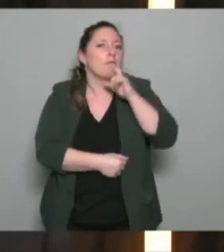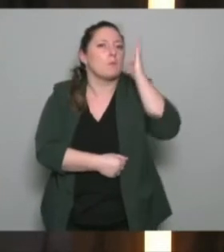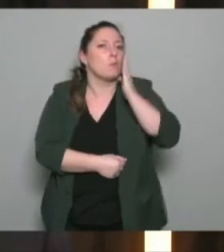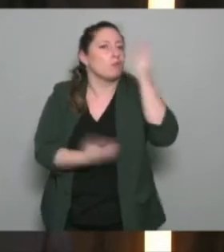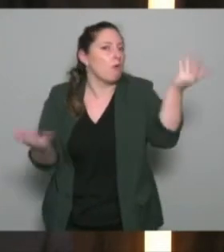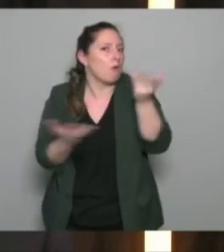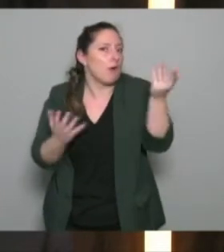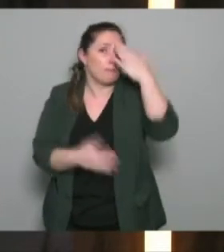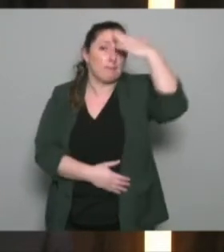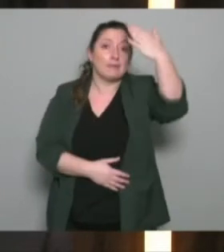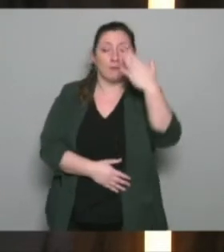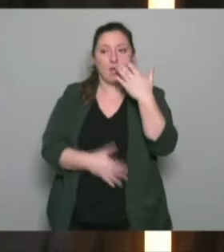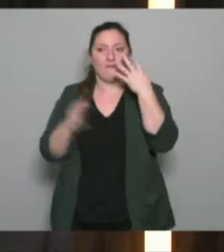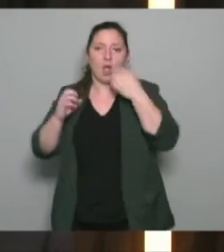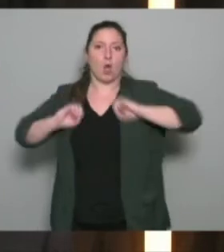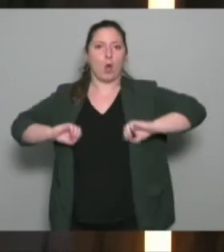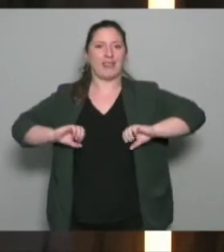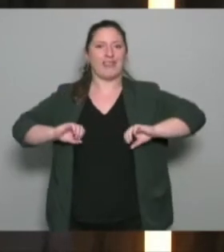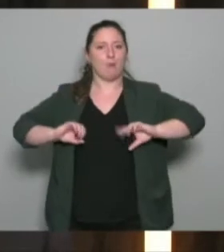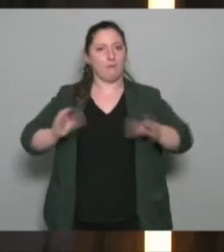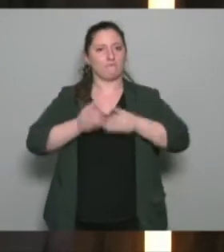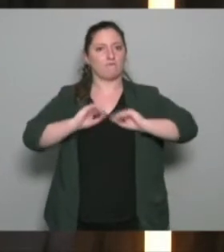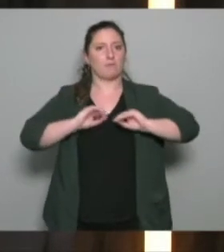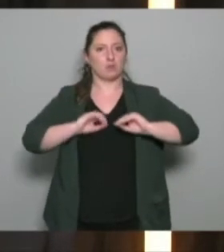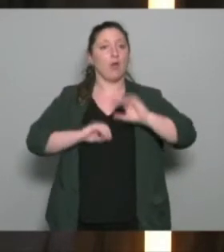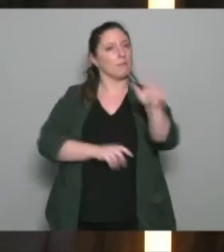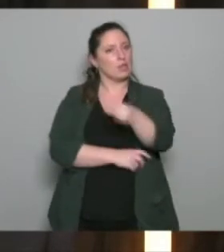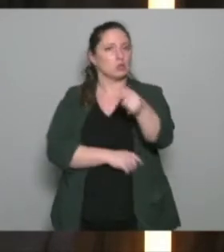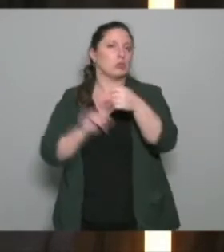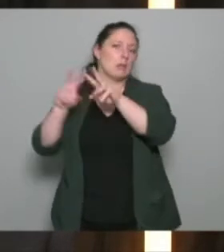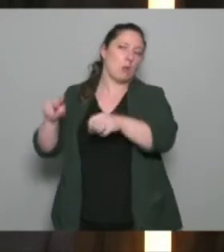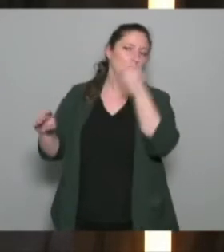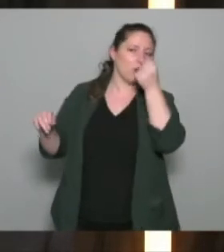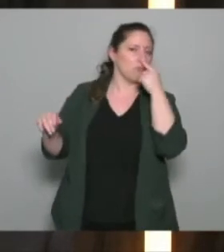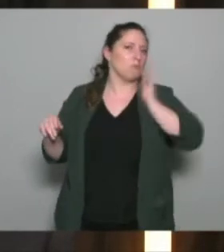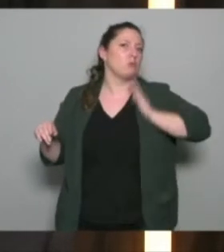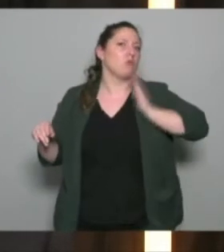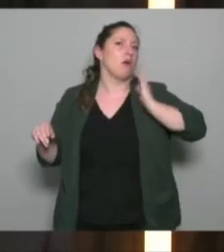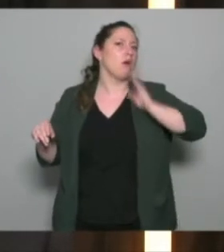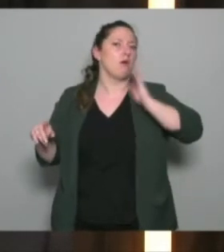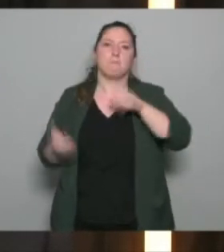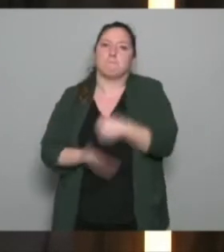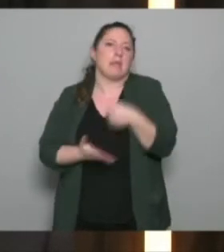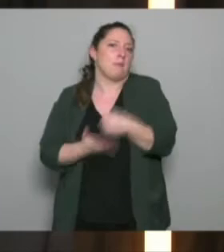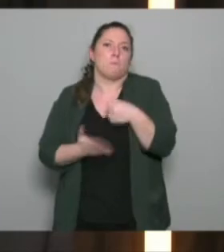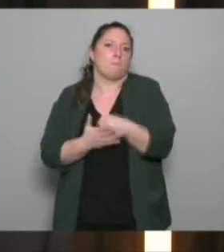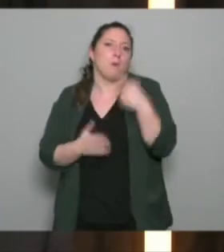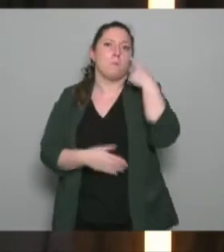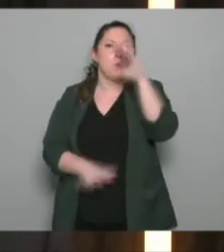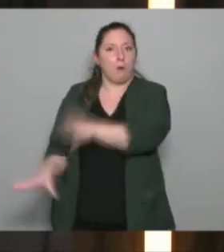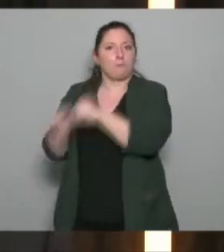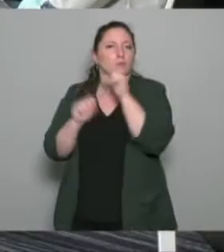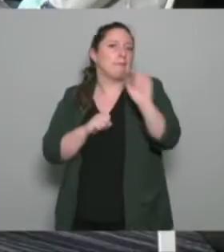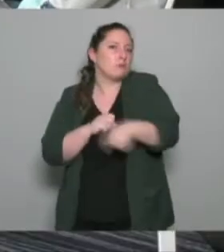'est un profil plus formation ou entraînement effectivement il y des diplômes minimum qui doivent être pris en compte bien sûr dans le recrutement